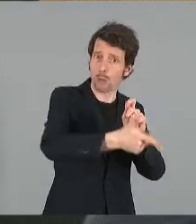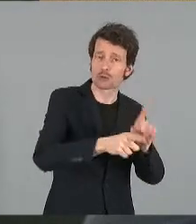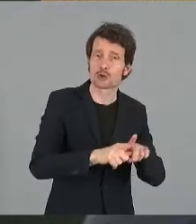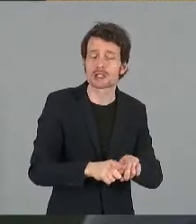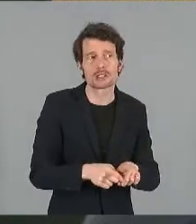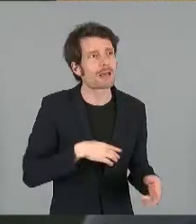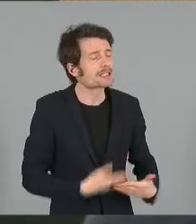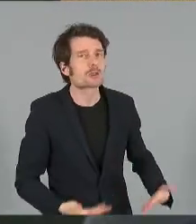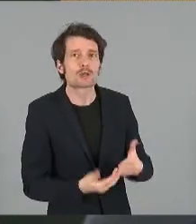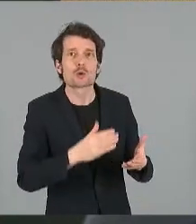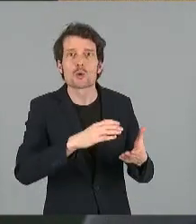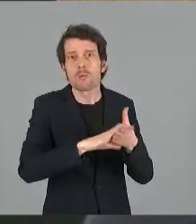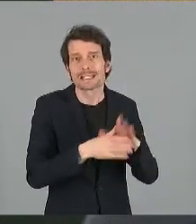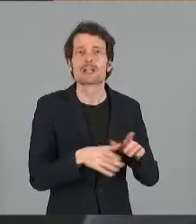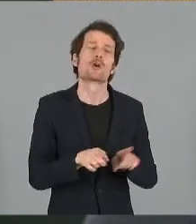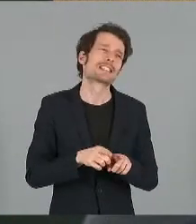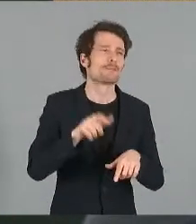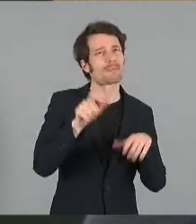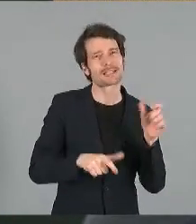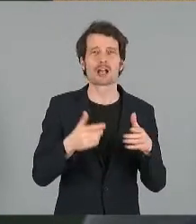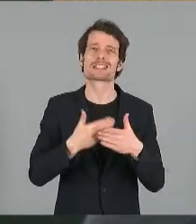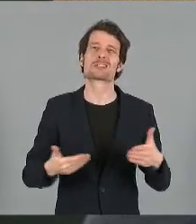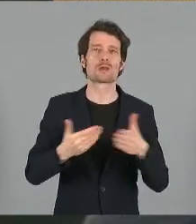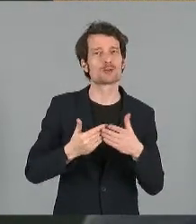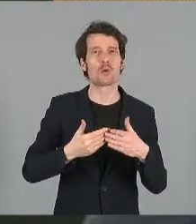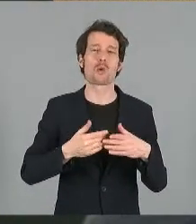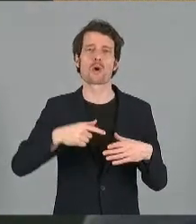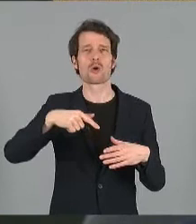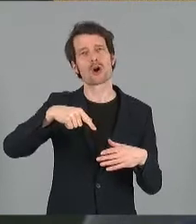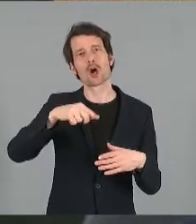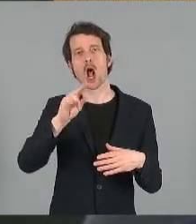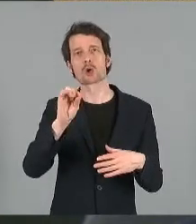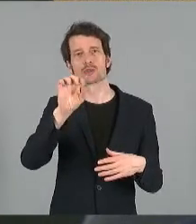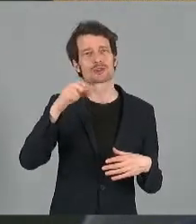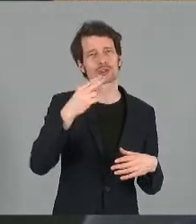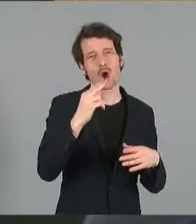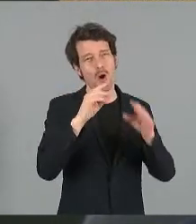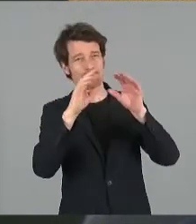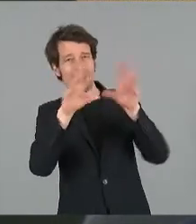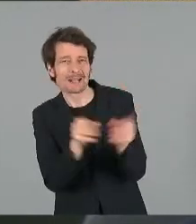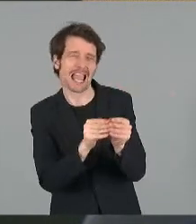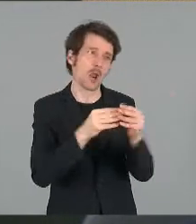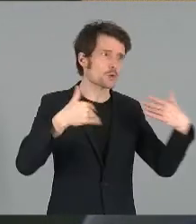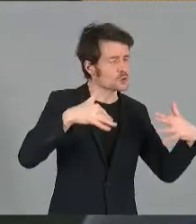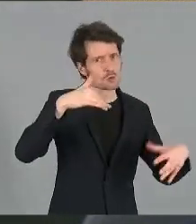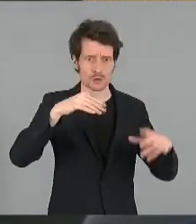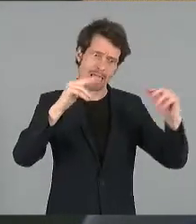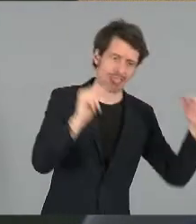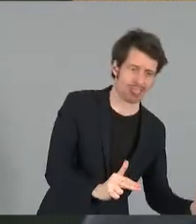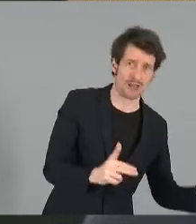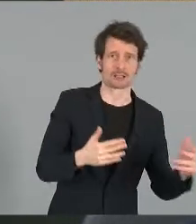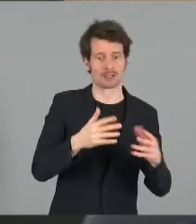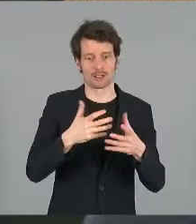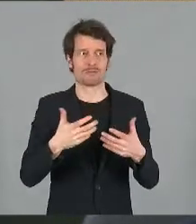favorable et aux quotients familiaux les moins élevés frappés de plein fouet par la crise sanitaire ? Pour conclure, nous rappellerons que notre groupe